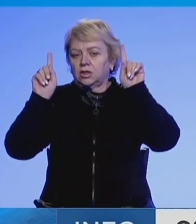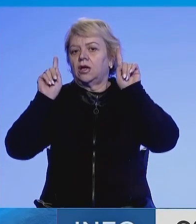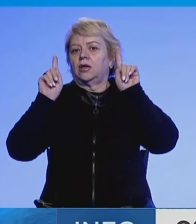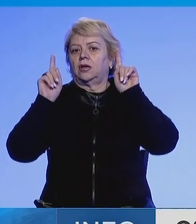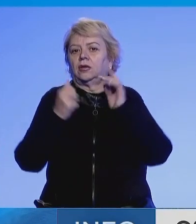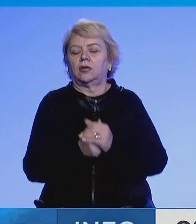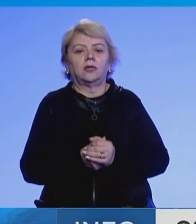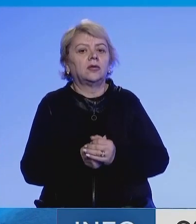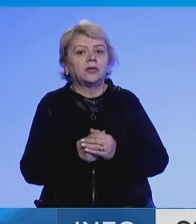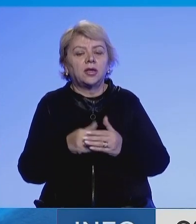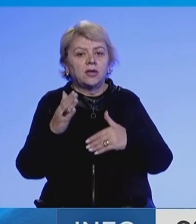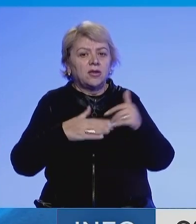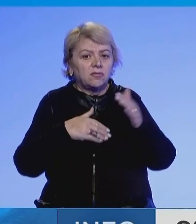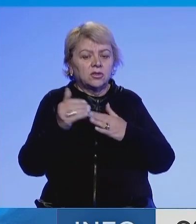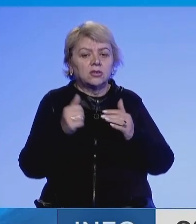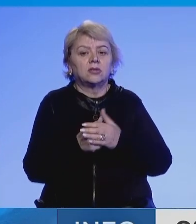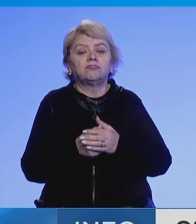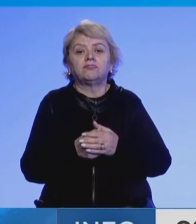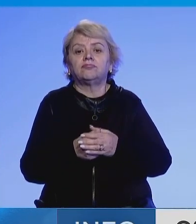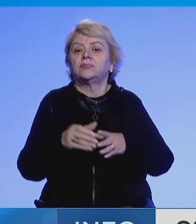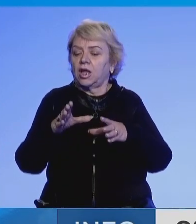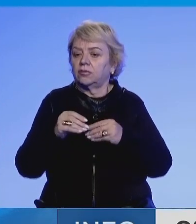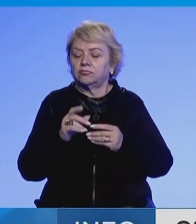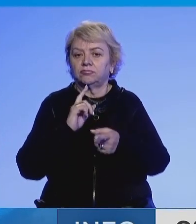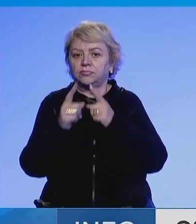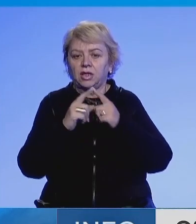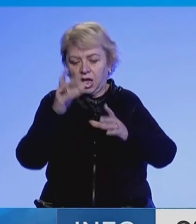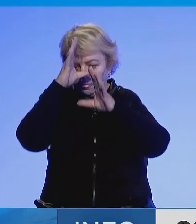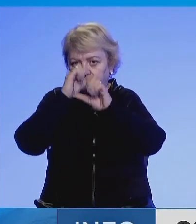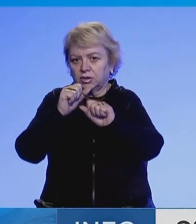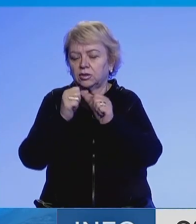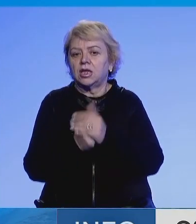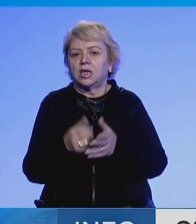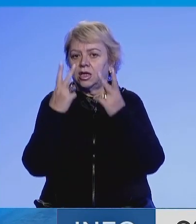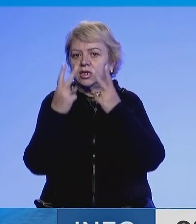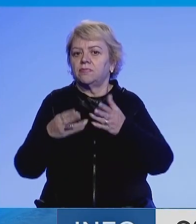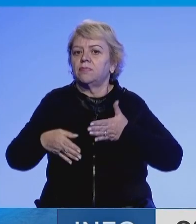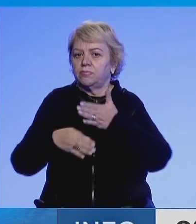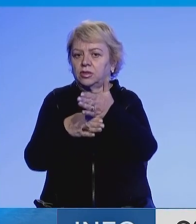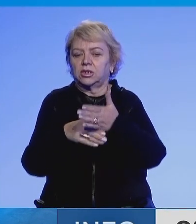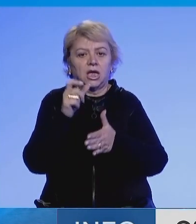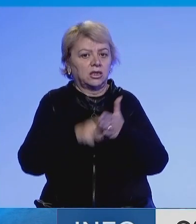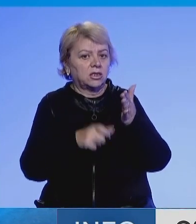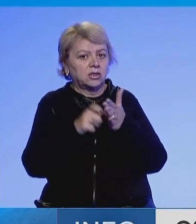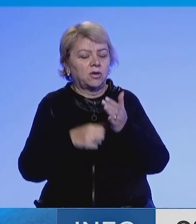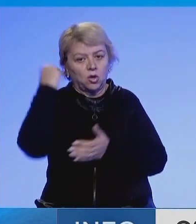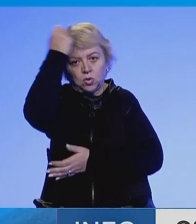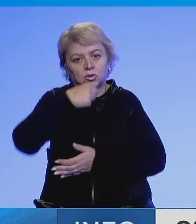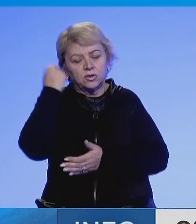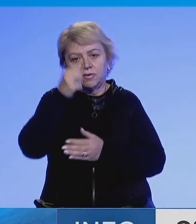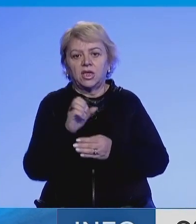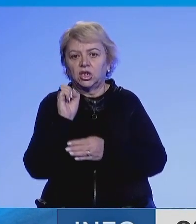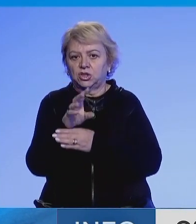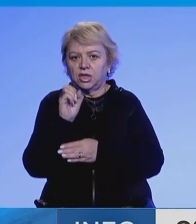si pas praktikave paraprake. Osmani diskutoj me ambasadorët edhe përëndësinën bështetjes për antarësimin e Kosovës në